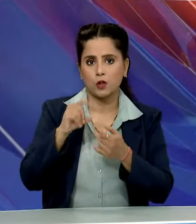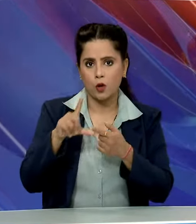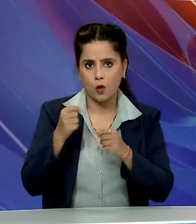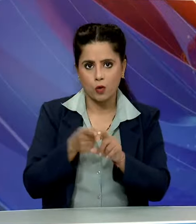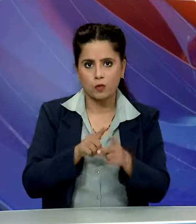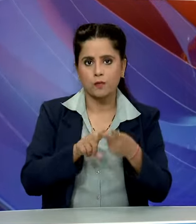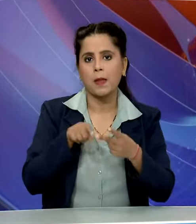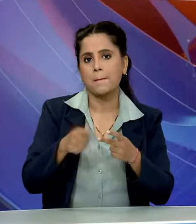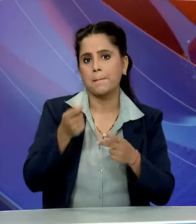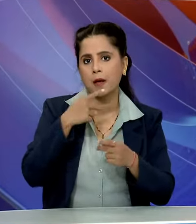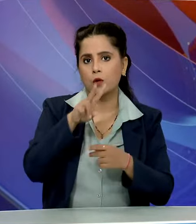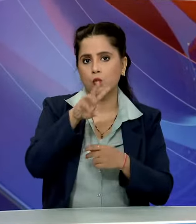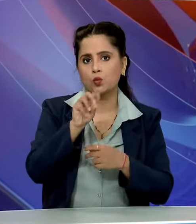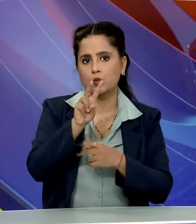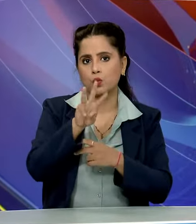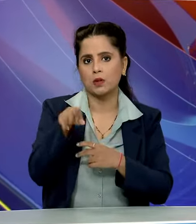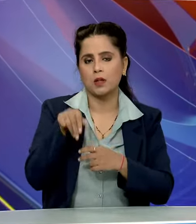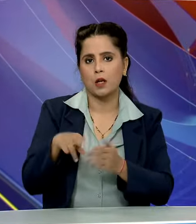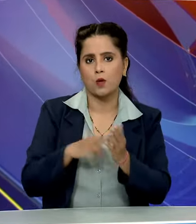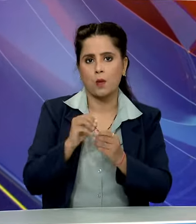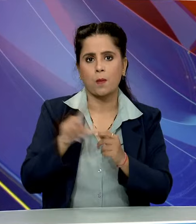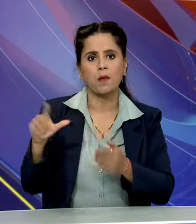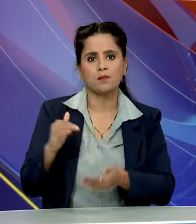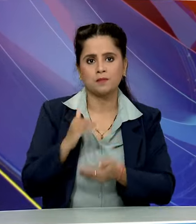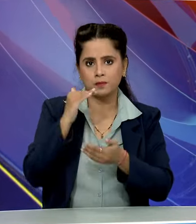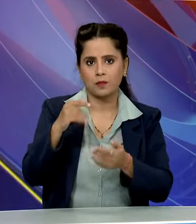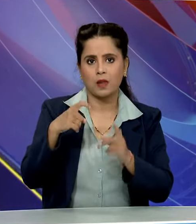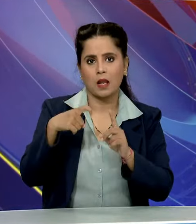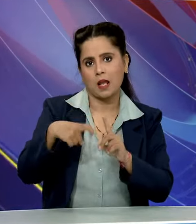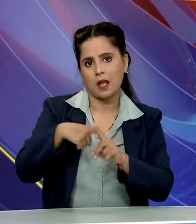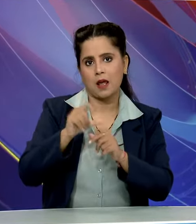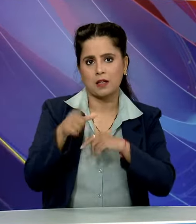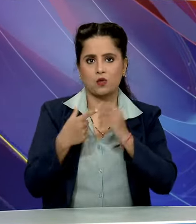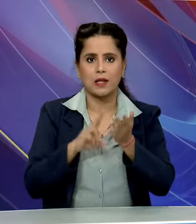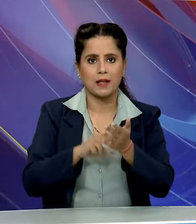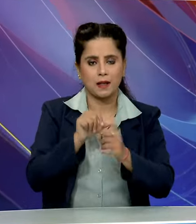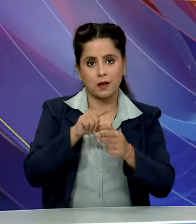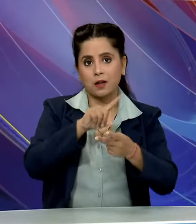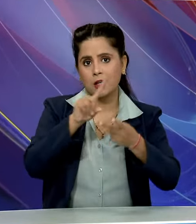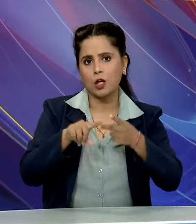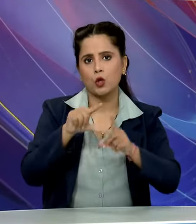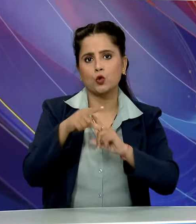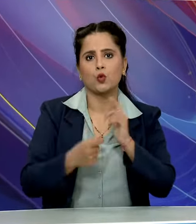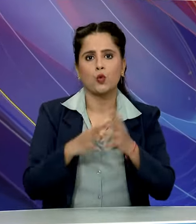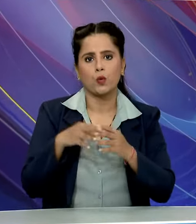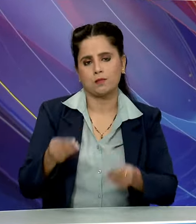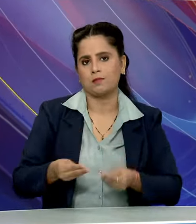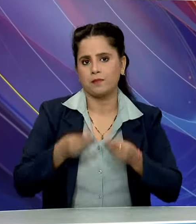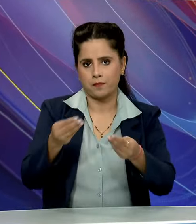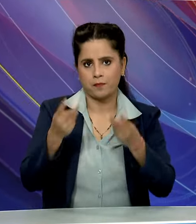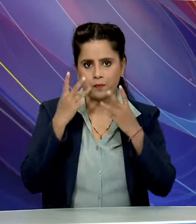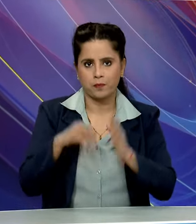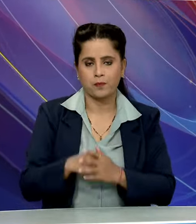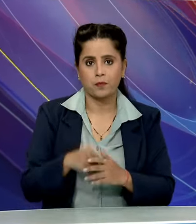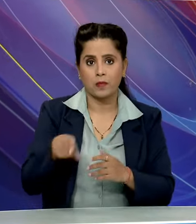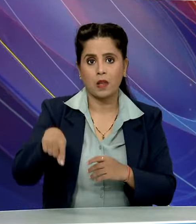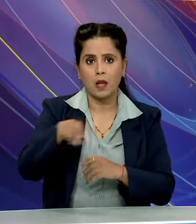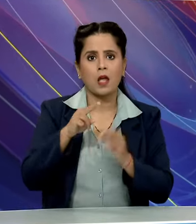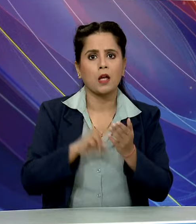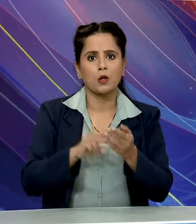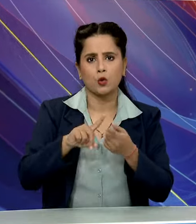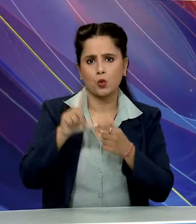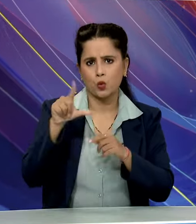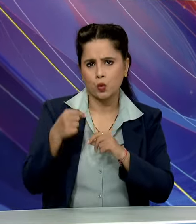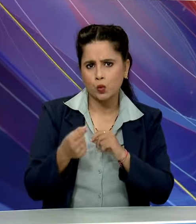मेडिसिन में 2023 का नॉबेल पुरस्कार केटालीन कारे को और ड्रियो विस्मेन को दिया गया इन्हें नियुलियो